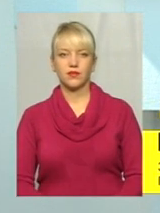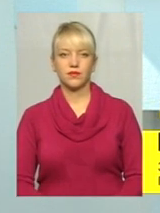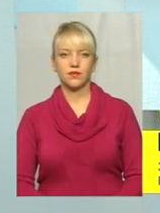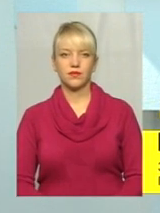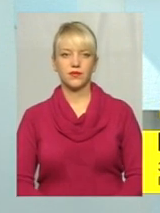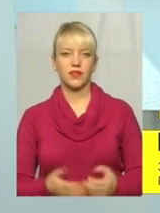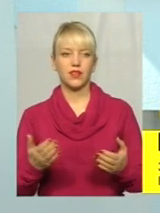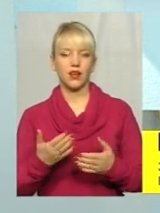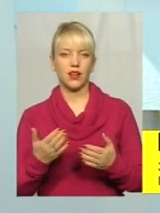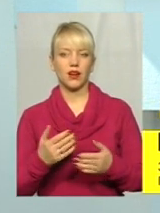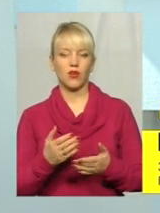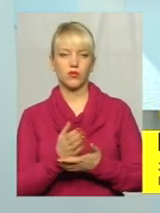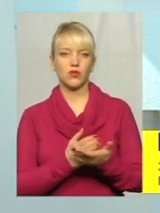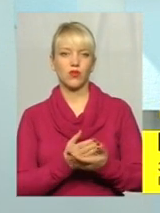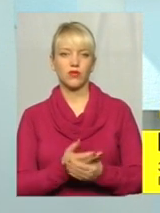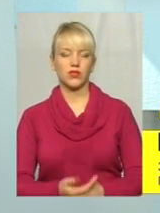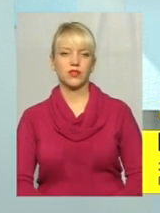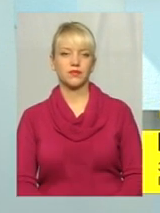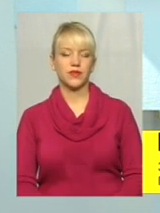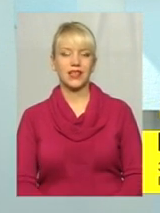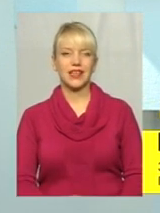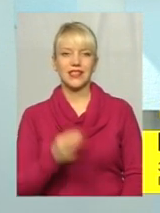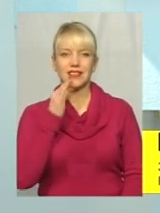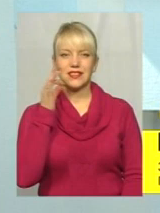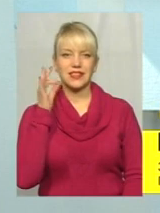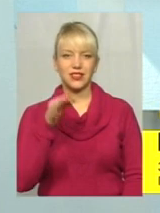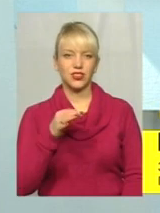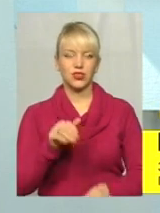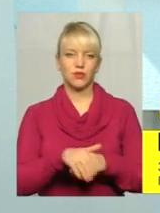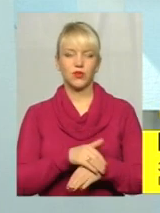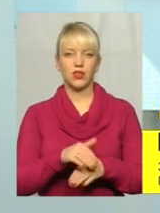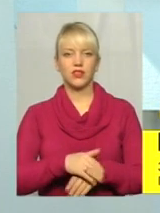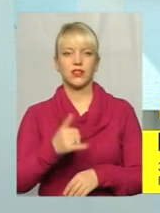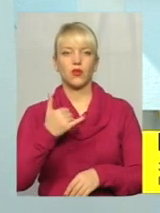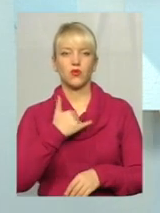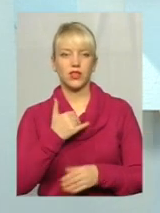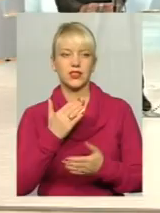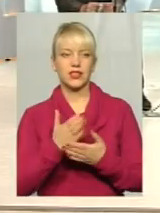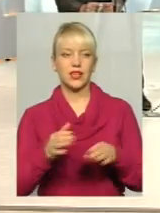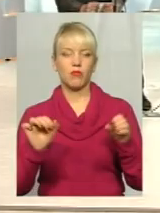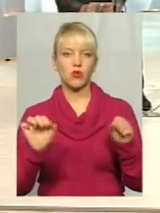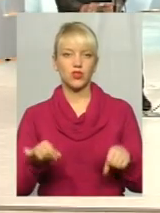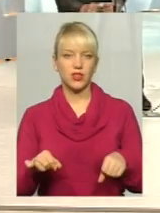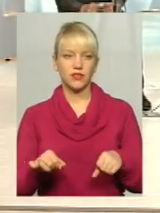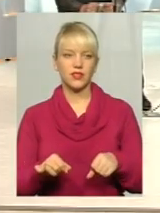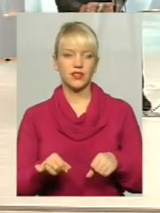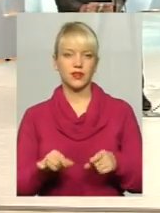безпосередньо обслуговує. Скажіть, будь ласка, в нас є можливість